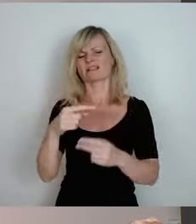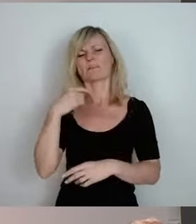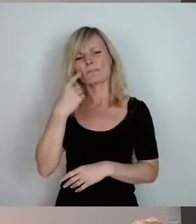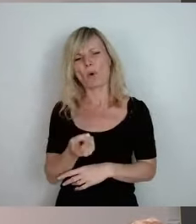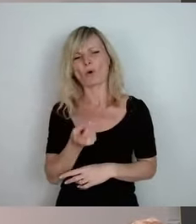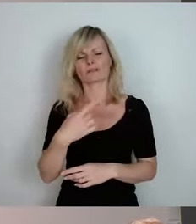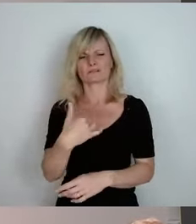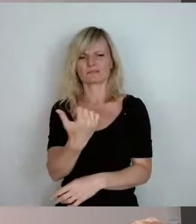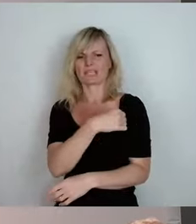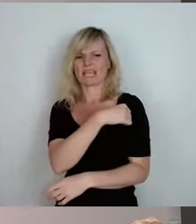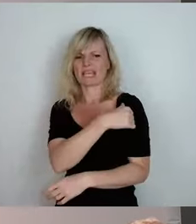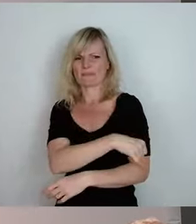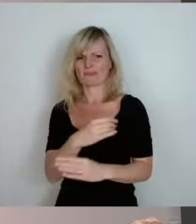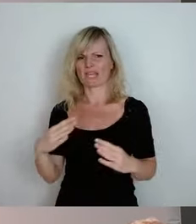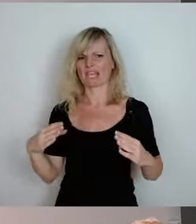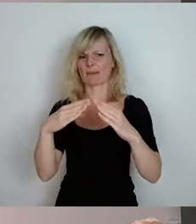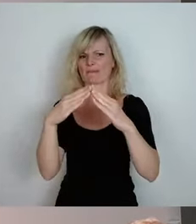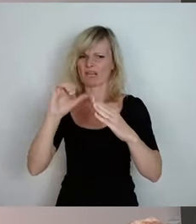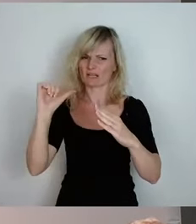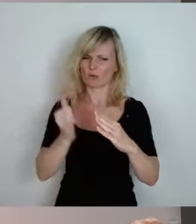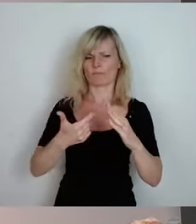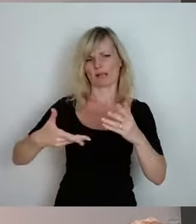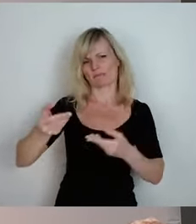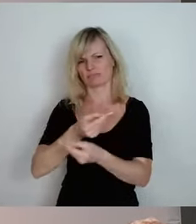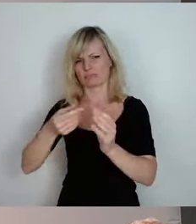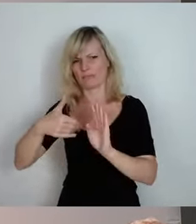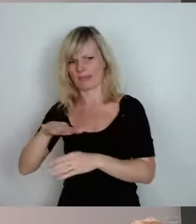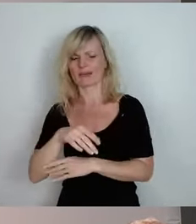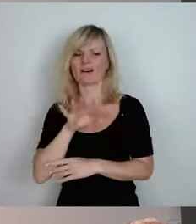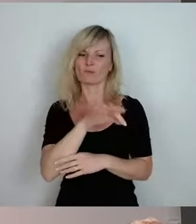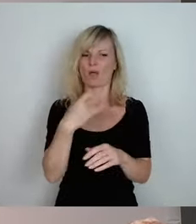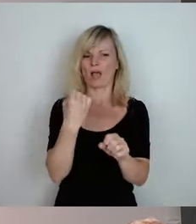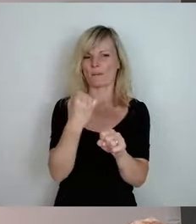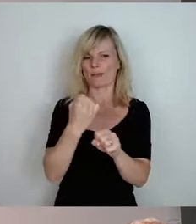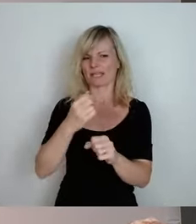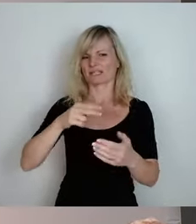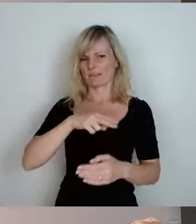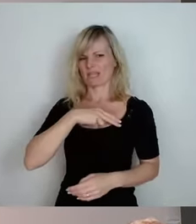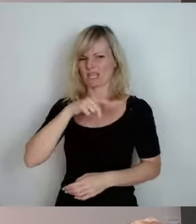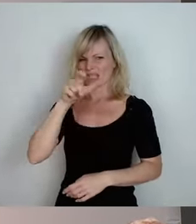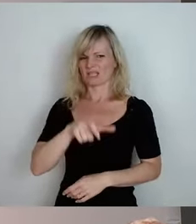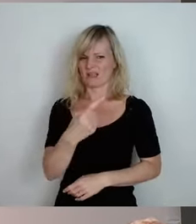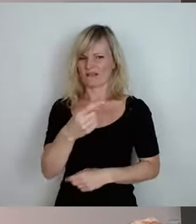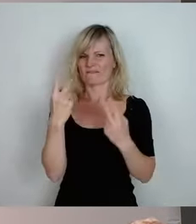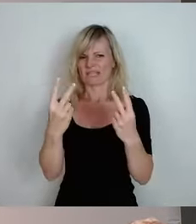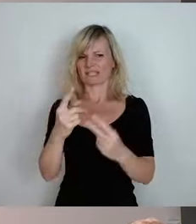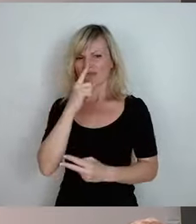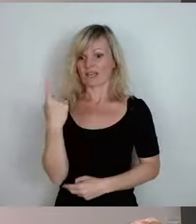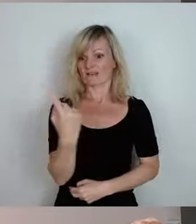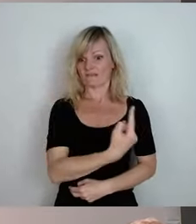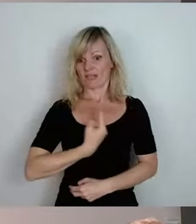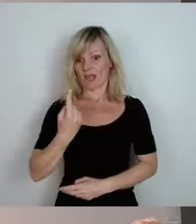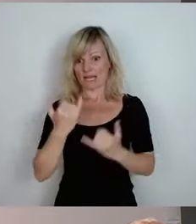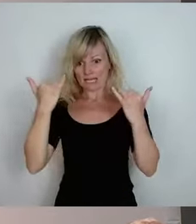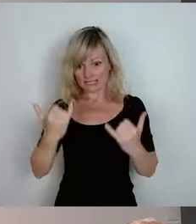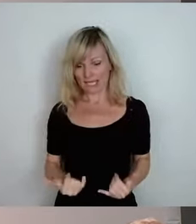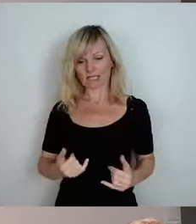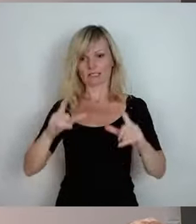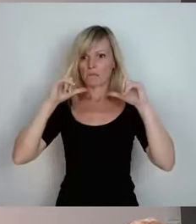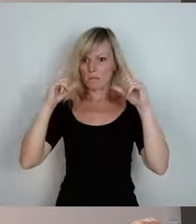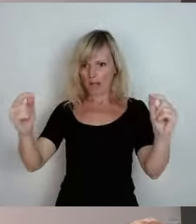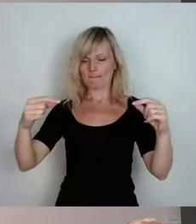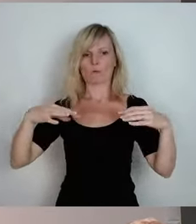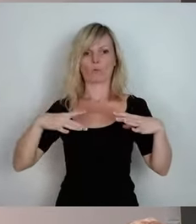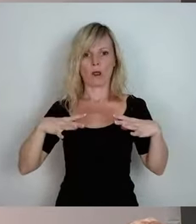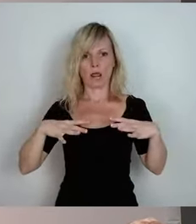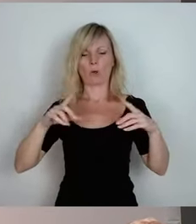verstärken. Bei dem Arbeitsminister sehr wichtig. Wenn wir alle jetzt in den Urlaub gehen und wir wieder zurückkommen, müssen